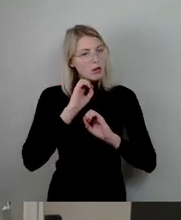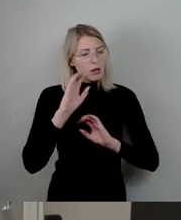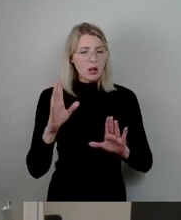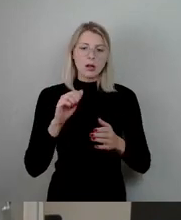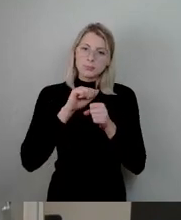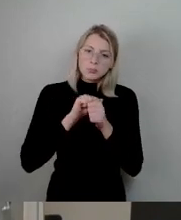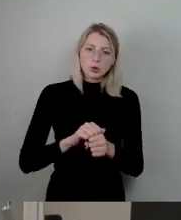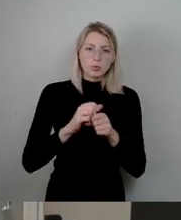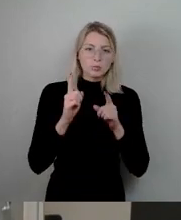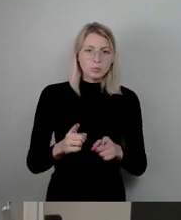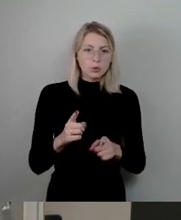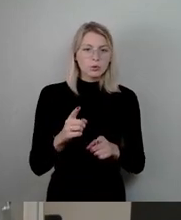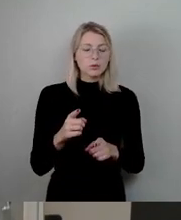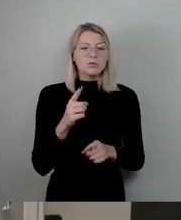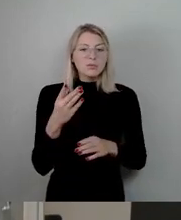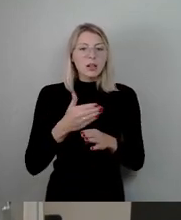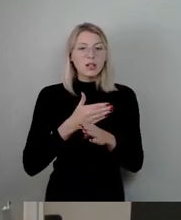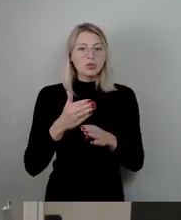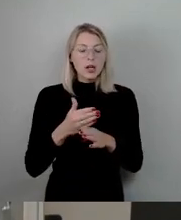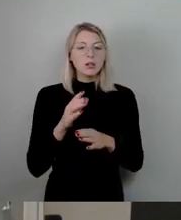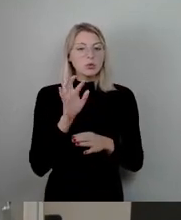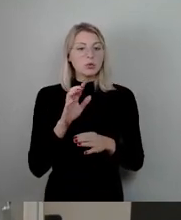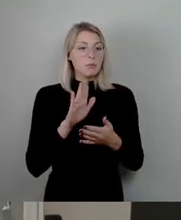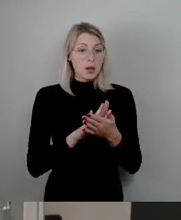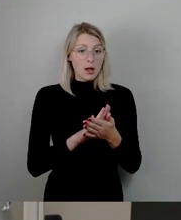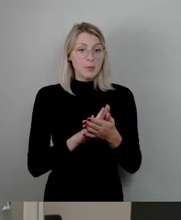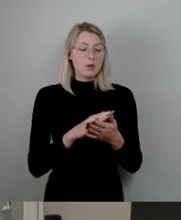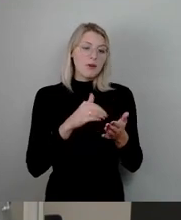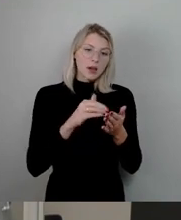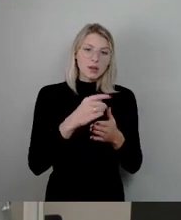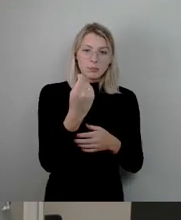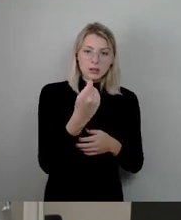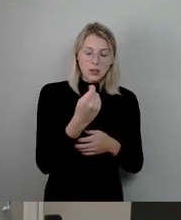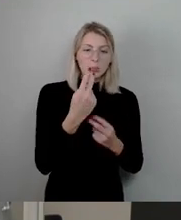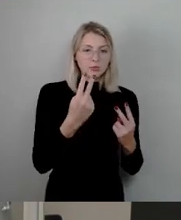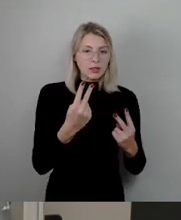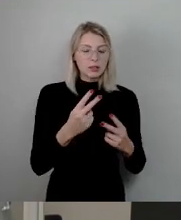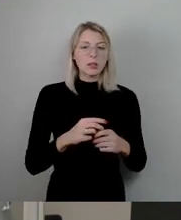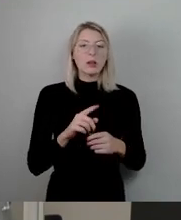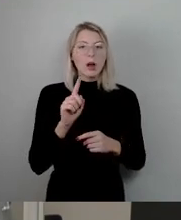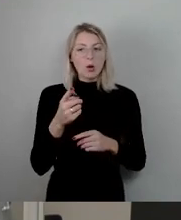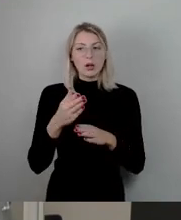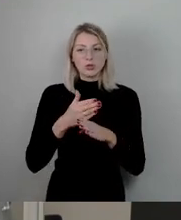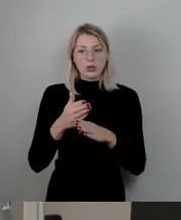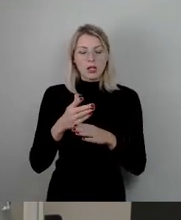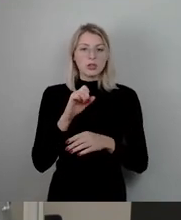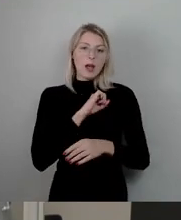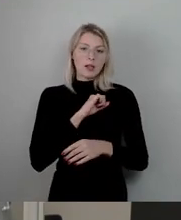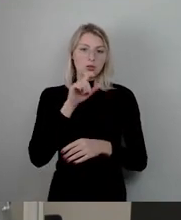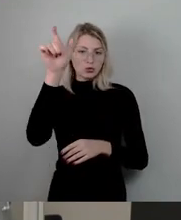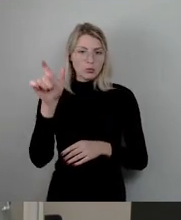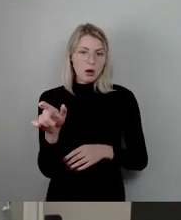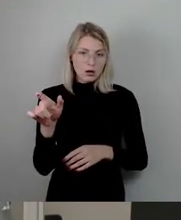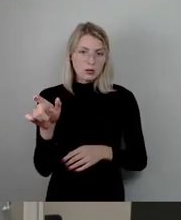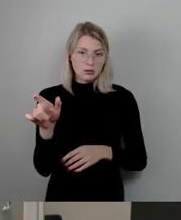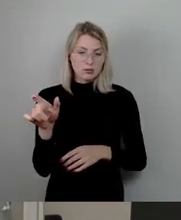liegt vor allen Dingen diese Entscheidung zum Erhalt und auch zu dem Weiterbetrieb in der Entscheidung auch dann des Eigentümers. Und der Eigentümer